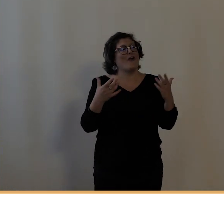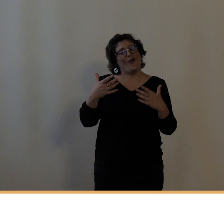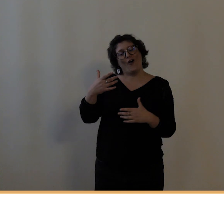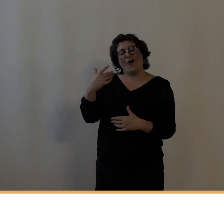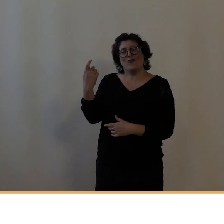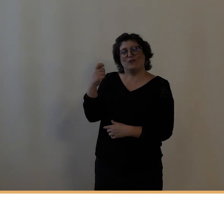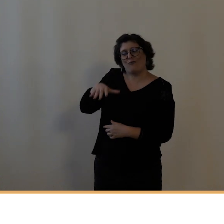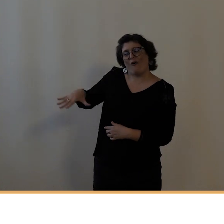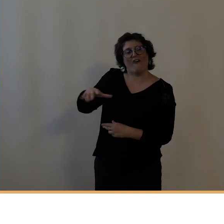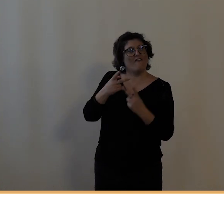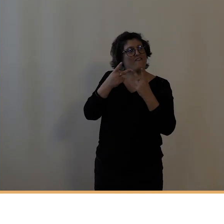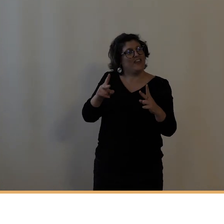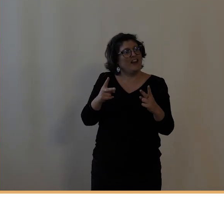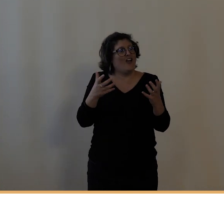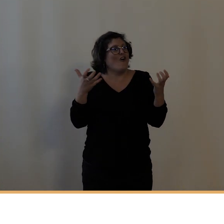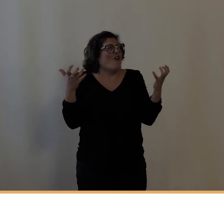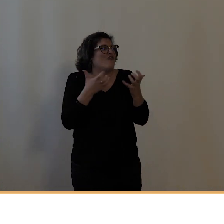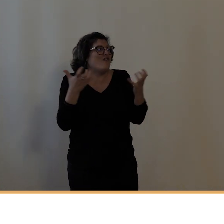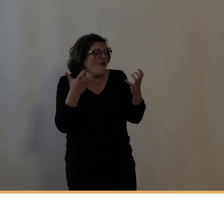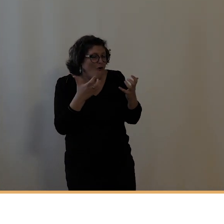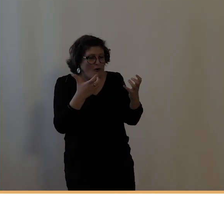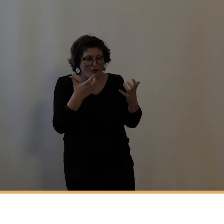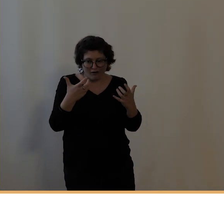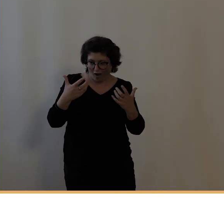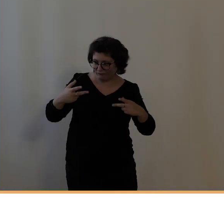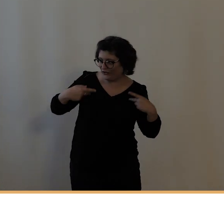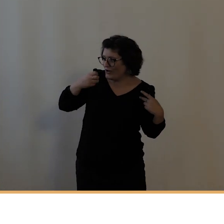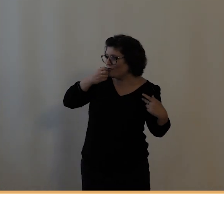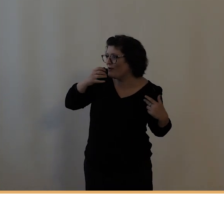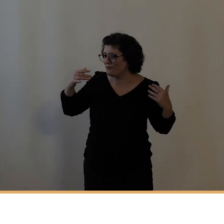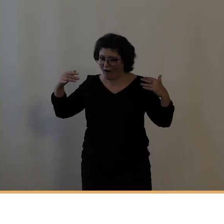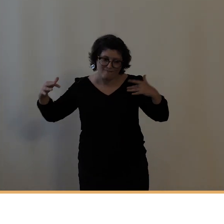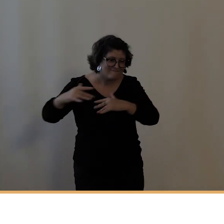au cœur même de la vie de la cité de manière populaire,